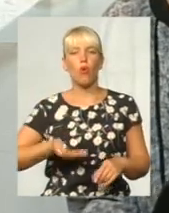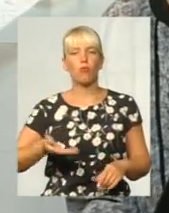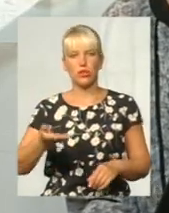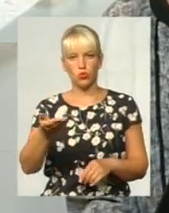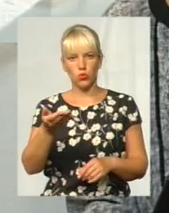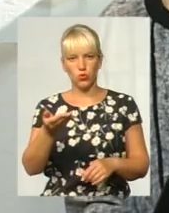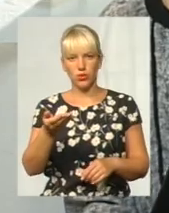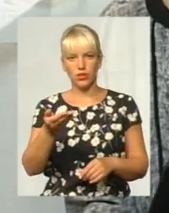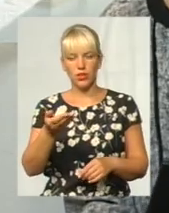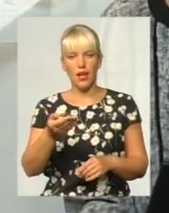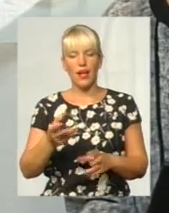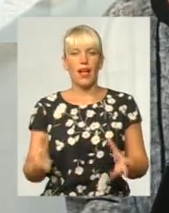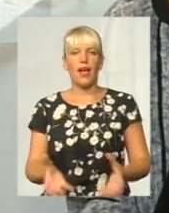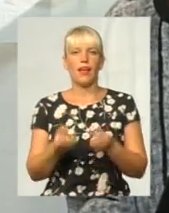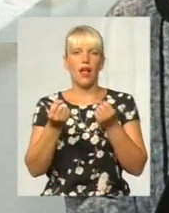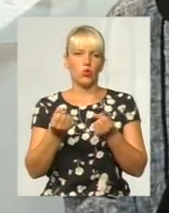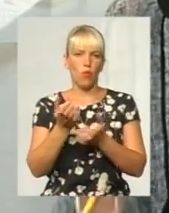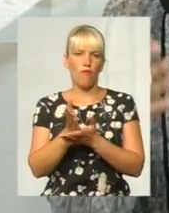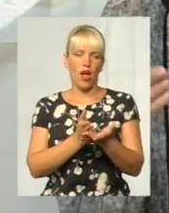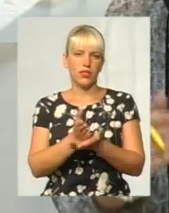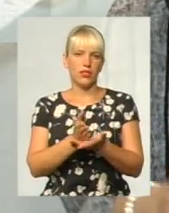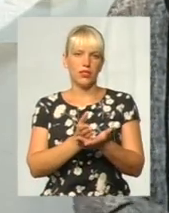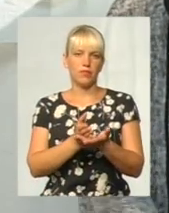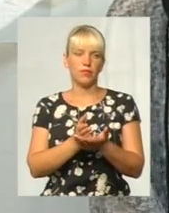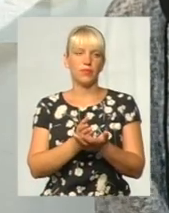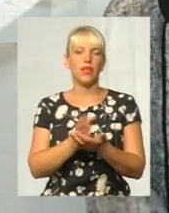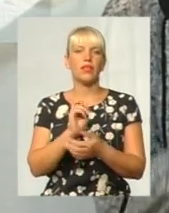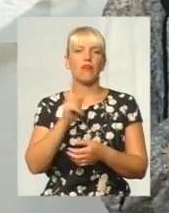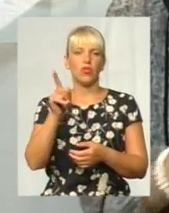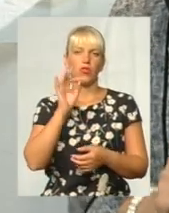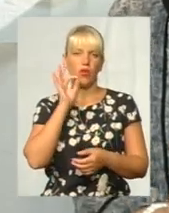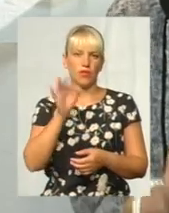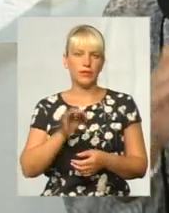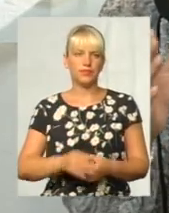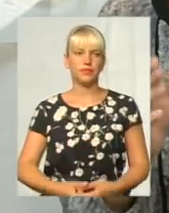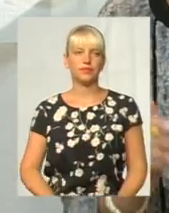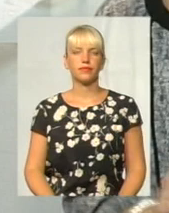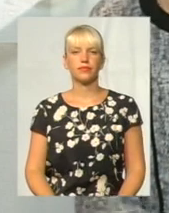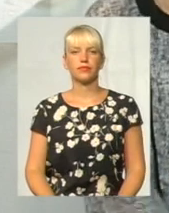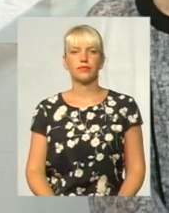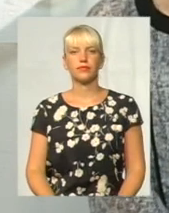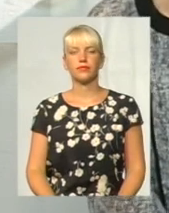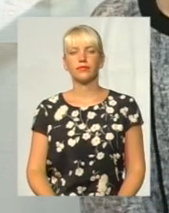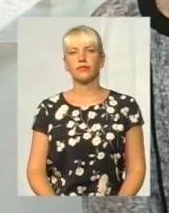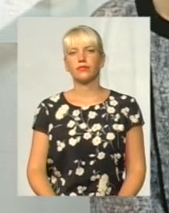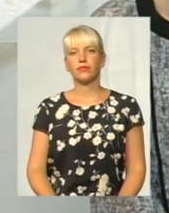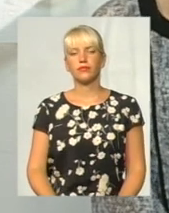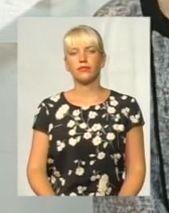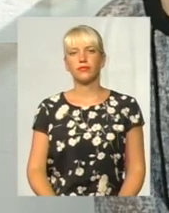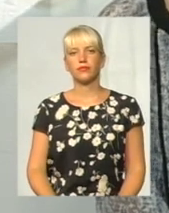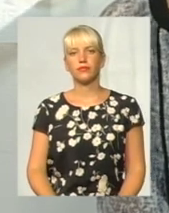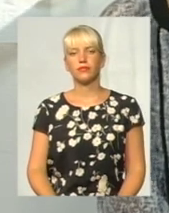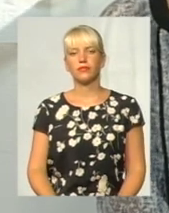рятувальники наші, як коментують рятувальники. Частина була в сюжеті, а ще в нас є коментар